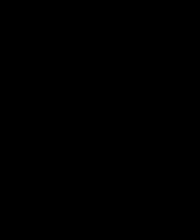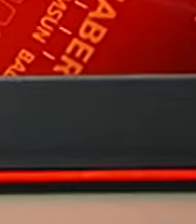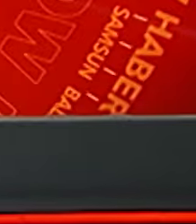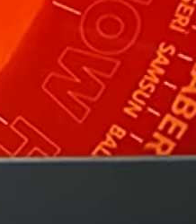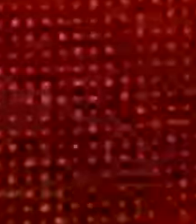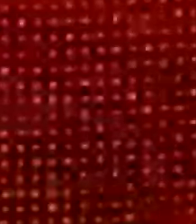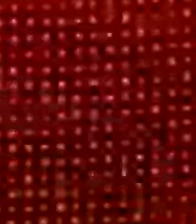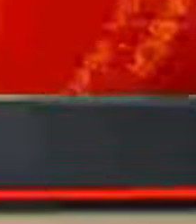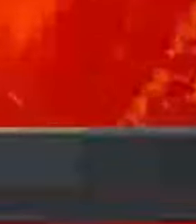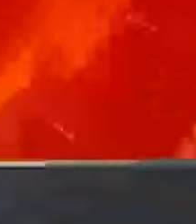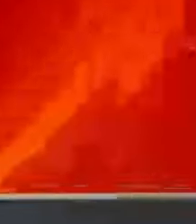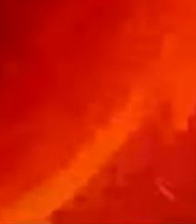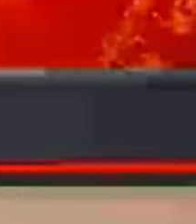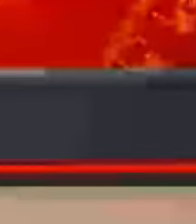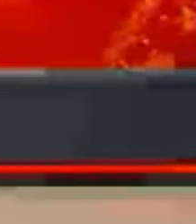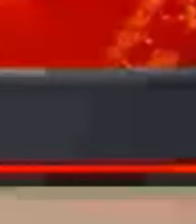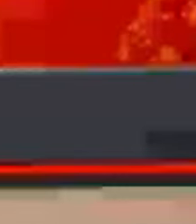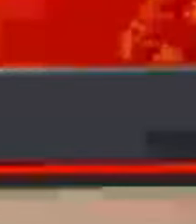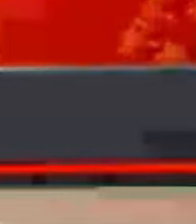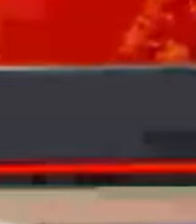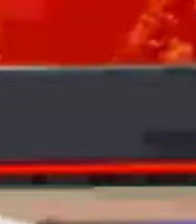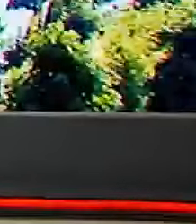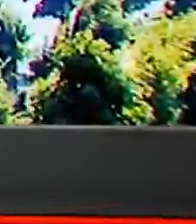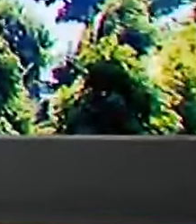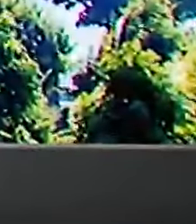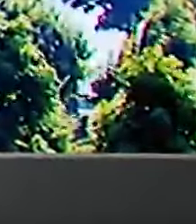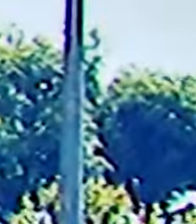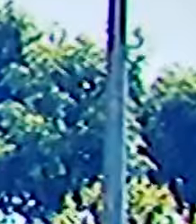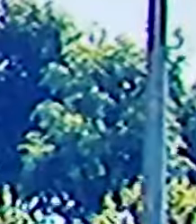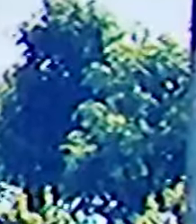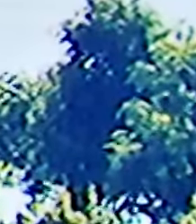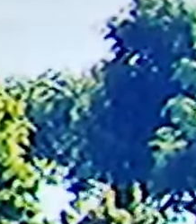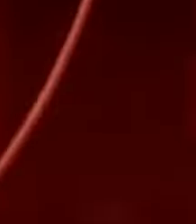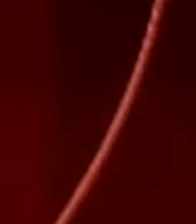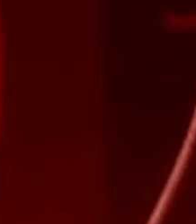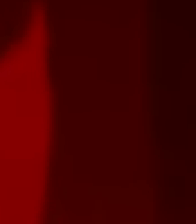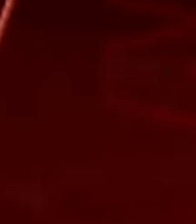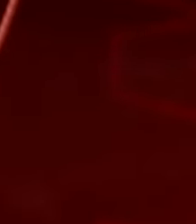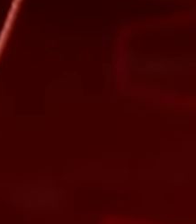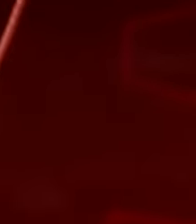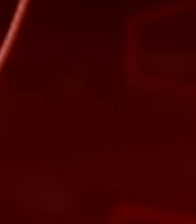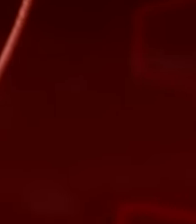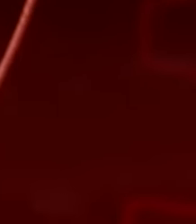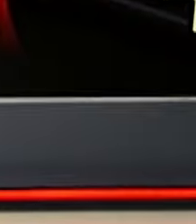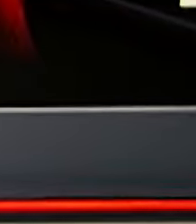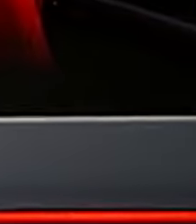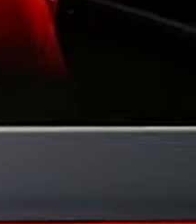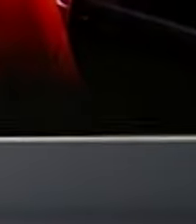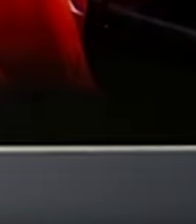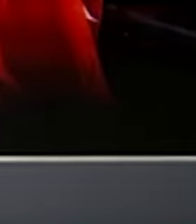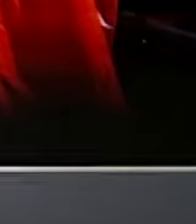Bu mazot fiyatlarıyla çiftçilik yapılabilir mi? Çok çalışıyoruz geçinebiliyor muyuz? Hiç mi vicdanınız yok?